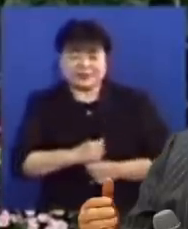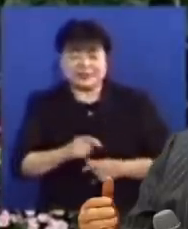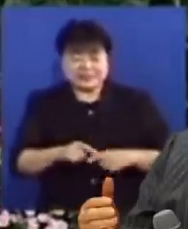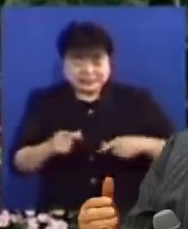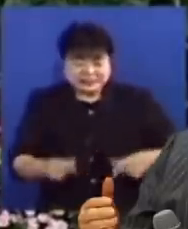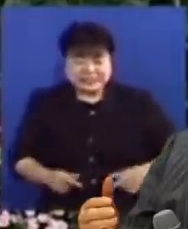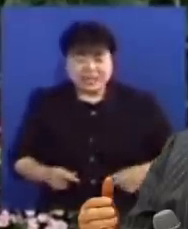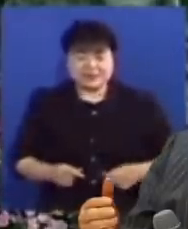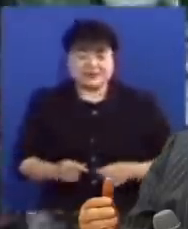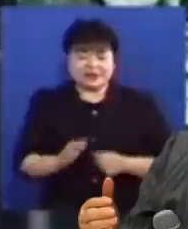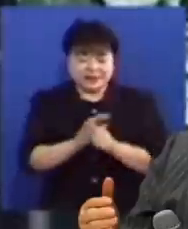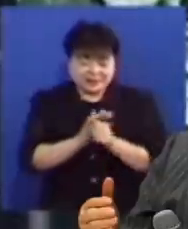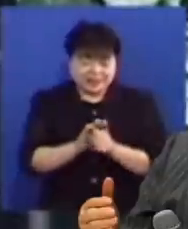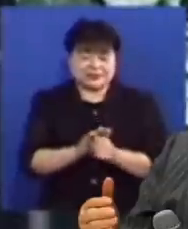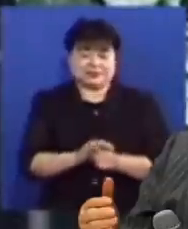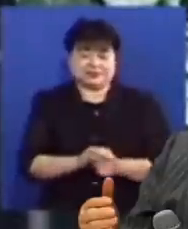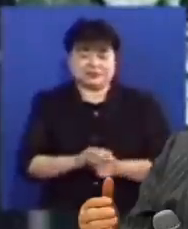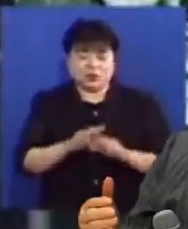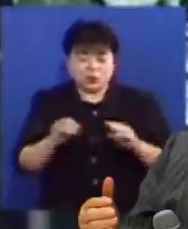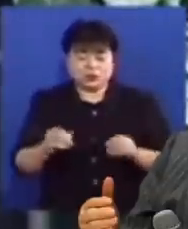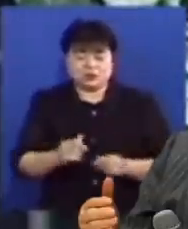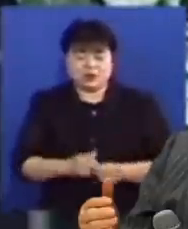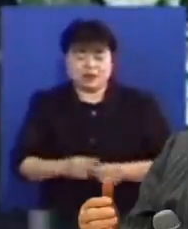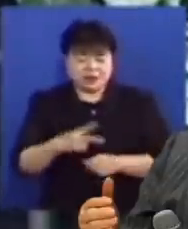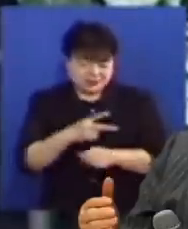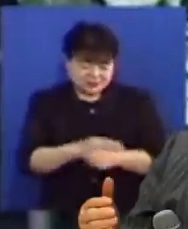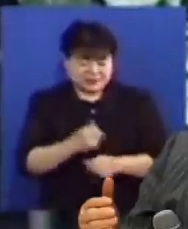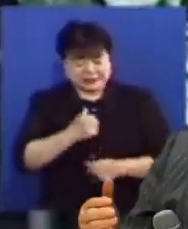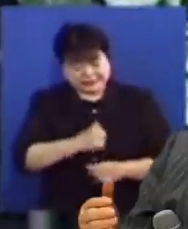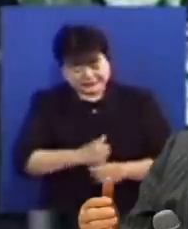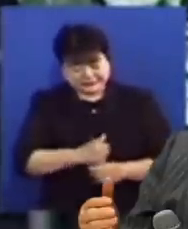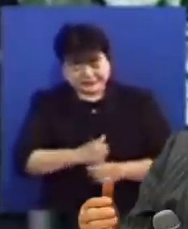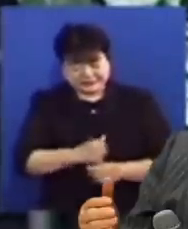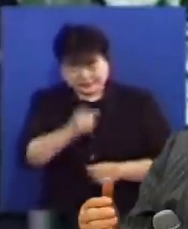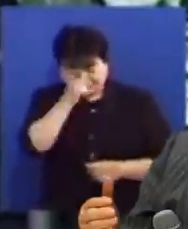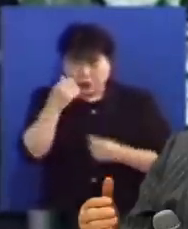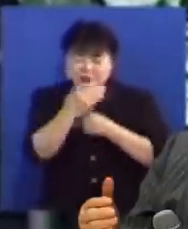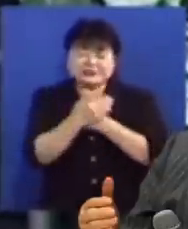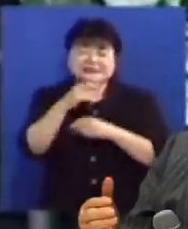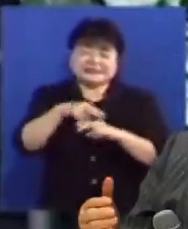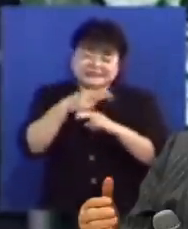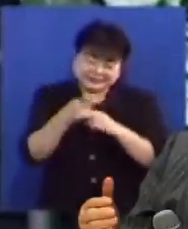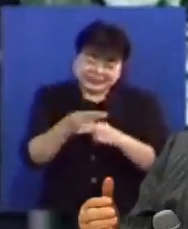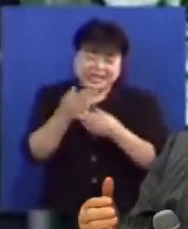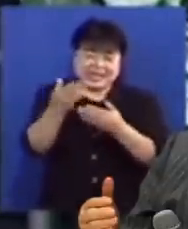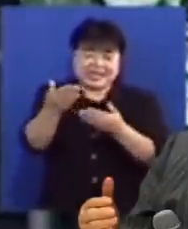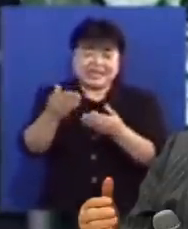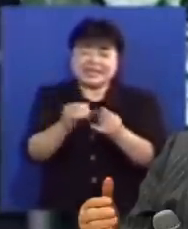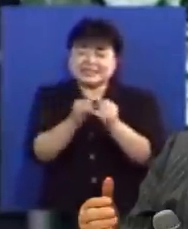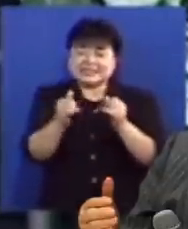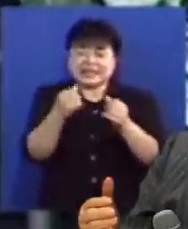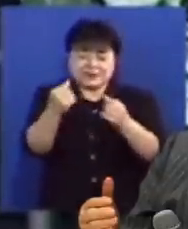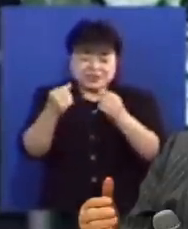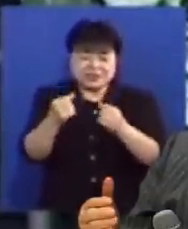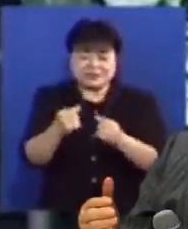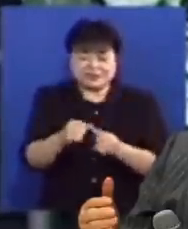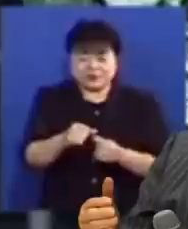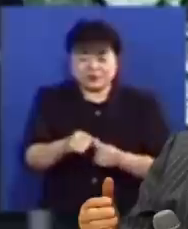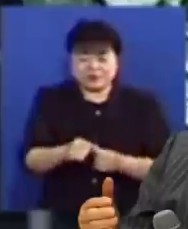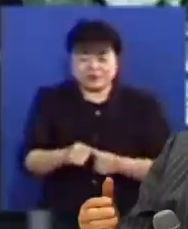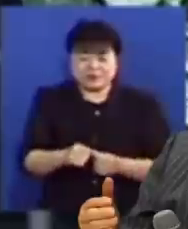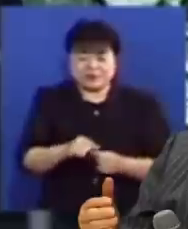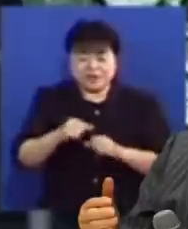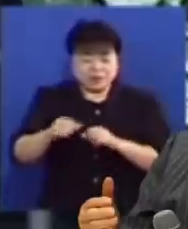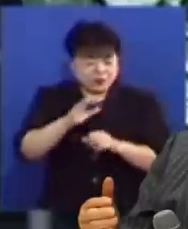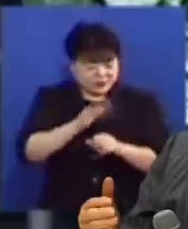양성과 중성과 온유와 절제 얼마나 좋은 은사입니까 이 은사는 우리 사람임으로 흉내를 내지 못합니다